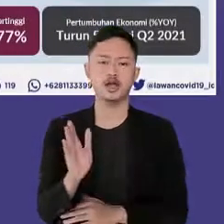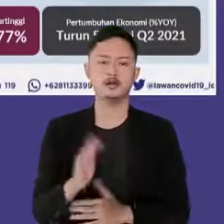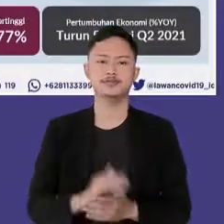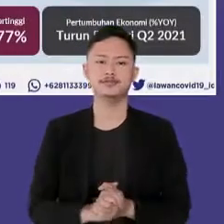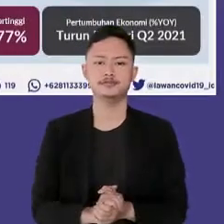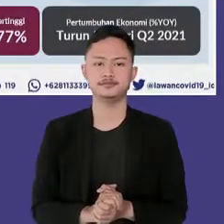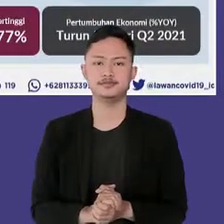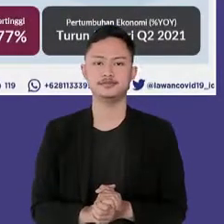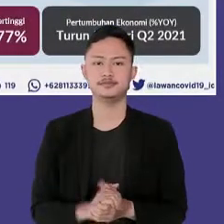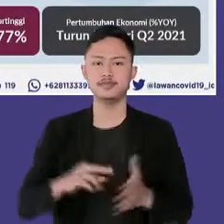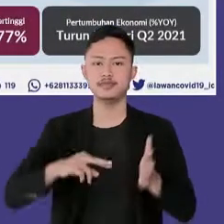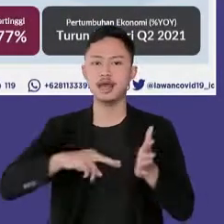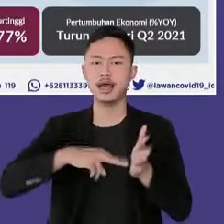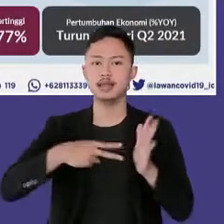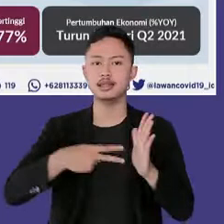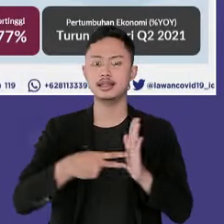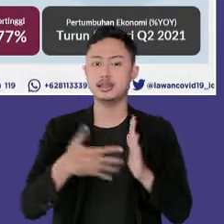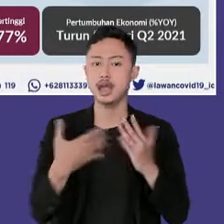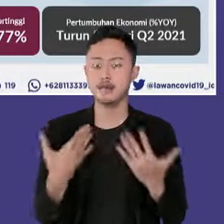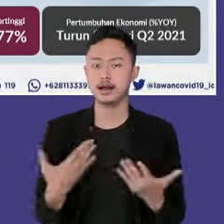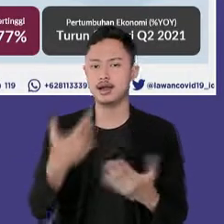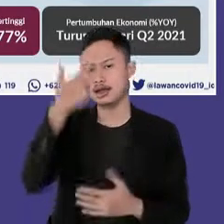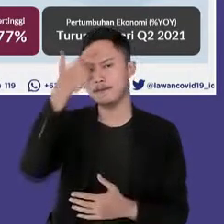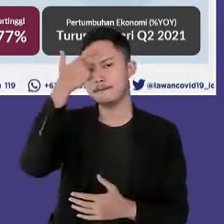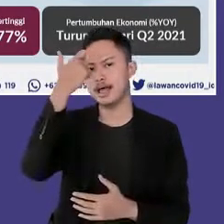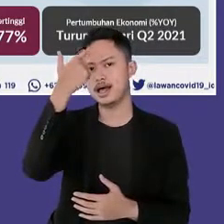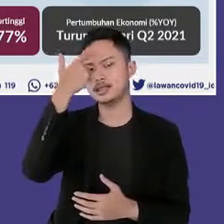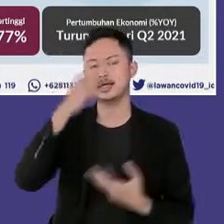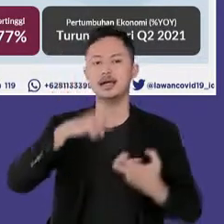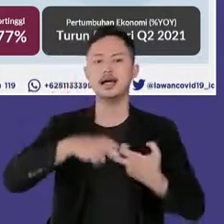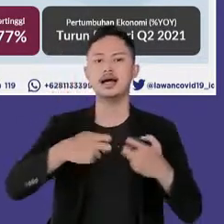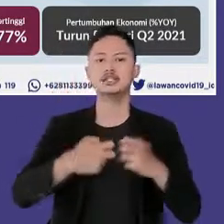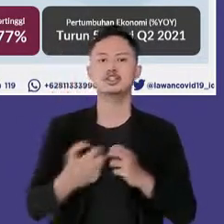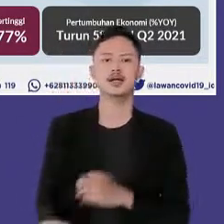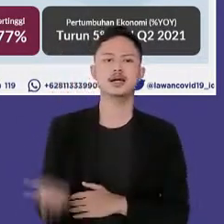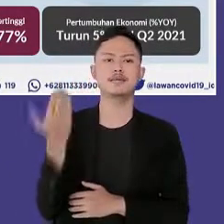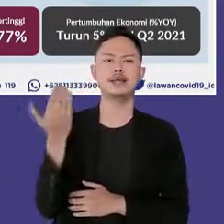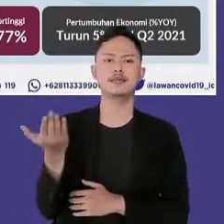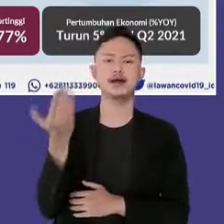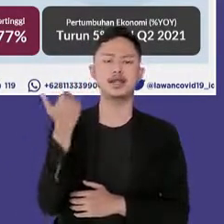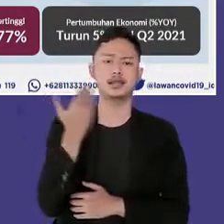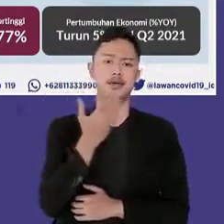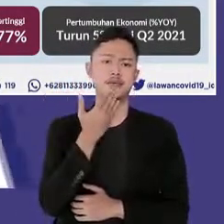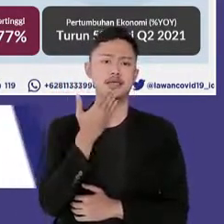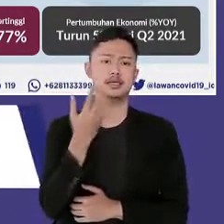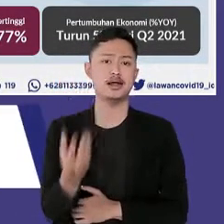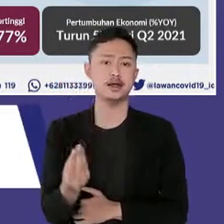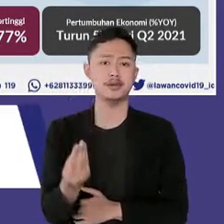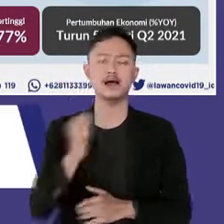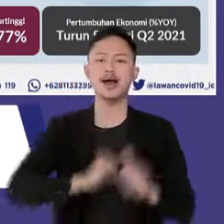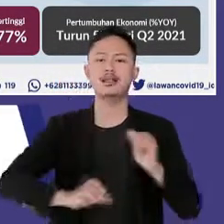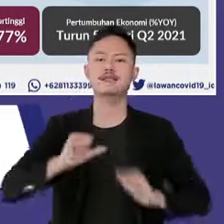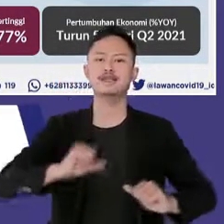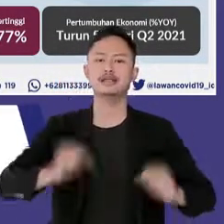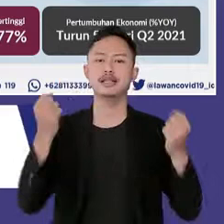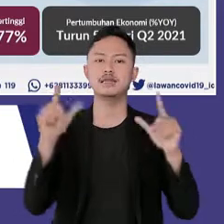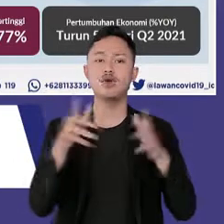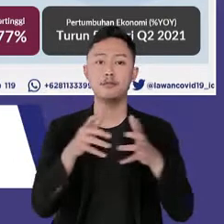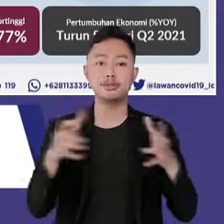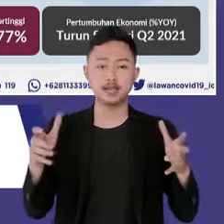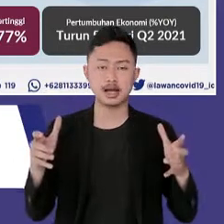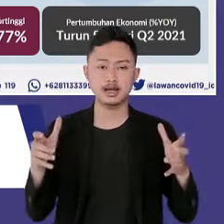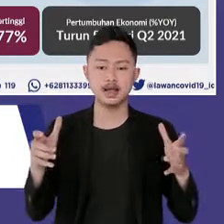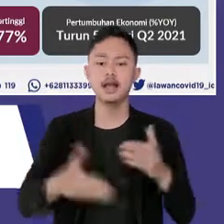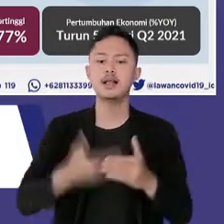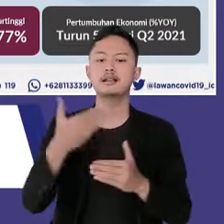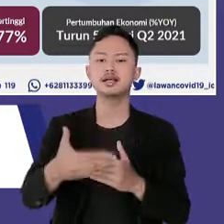untuk itu penting untuk belajar dari pola kenaikan kasus yang hampir selalu terjadi pasca kegiatan besar yang telah